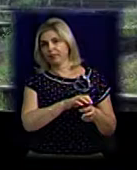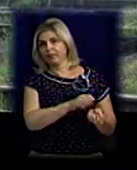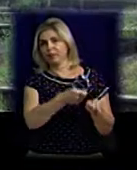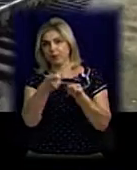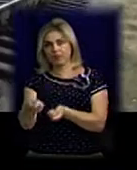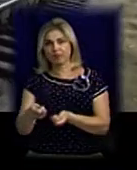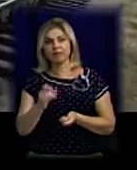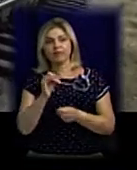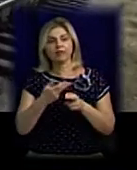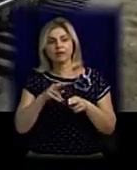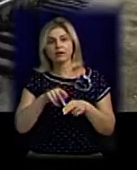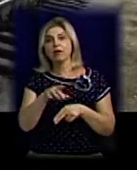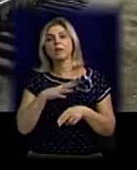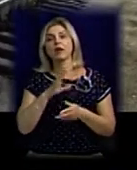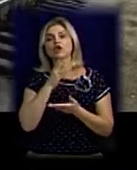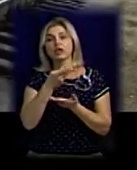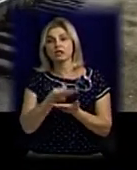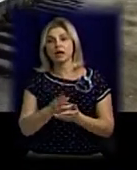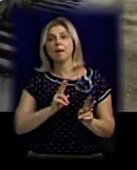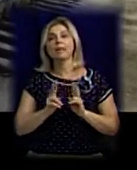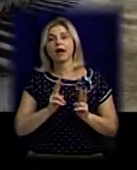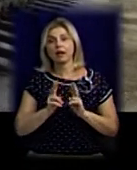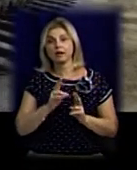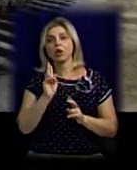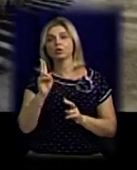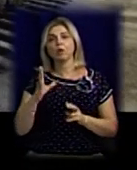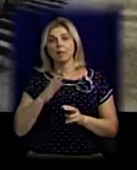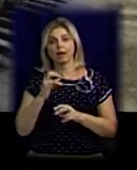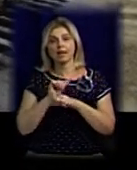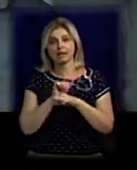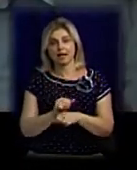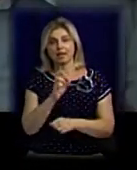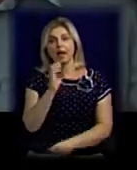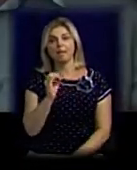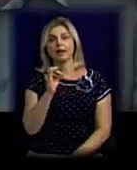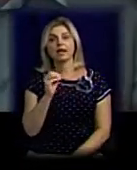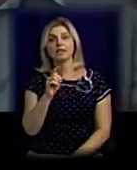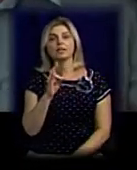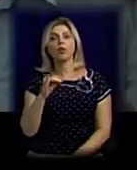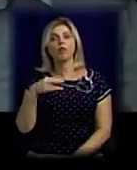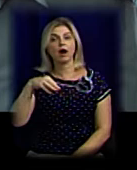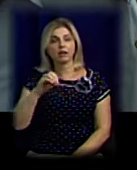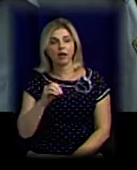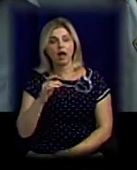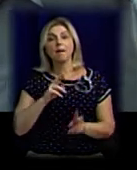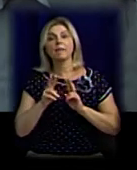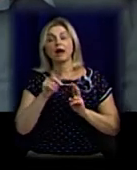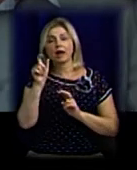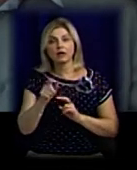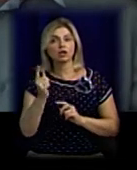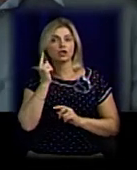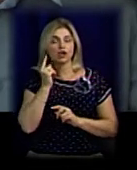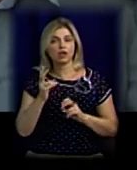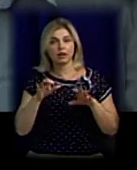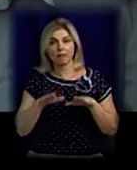ситуацію, яка склалася на коліях бригадир, який знаходився на станції Березнегувати. «Бригадир почув, що було застосуване екстреного гальмування, він вийшов на